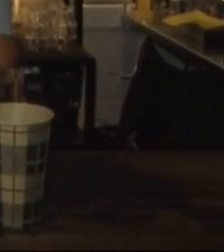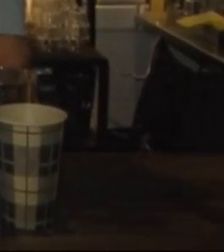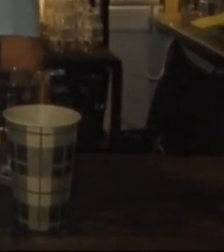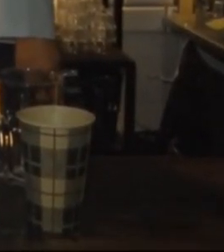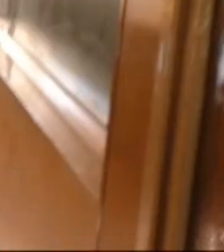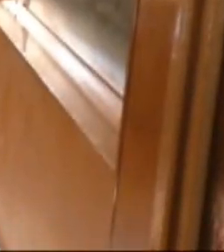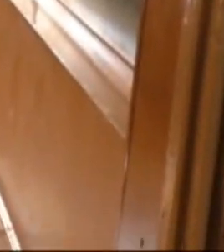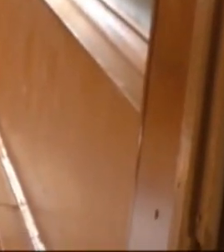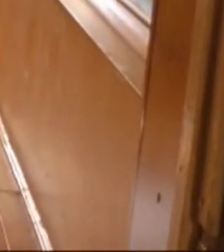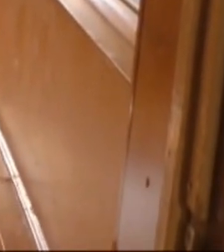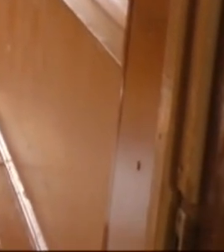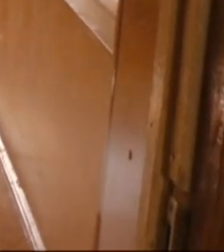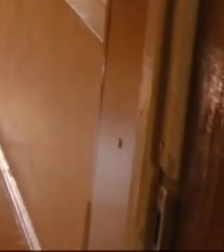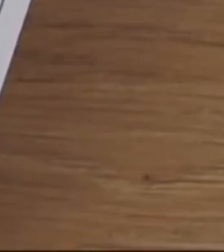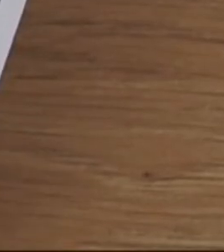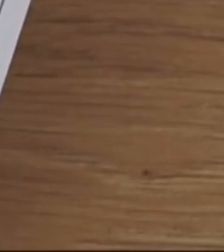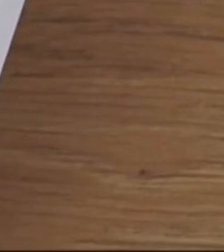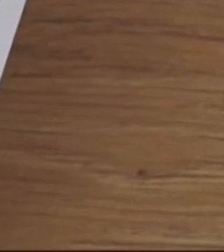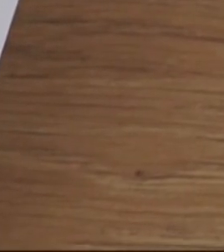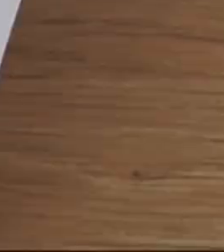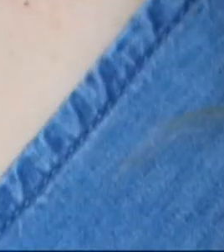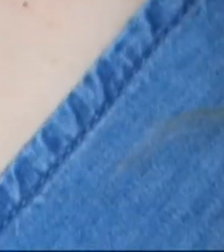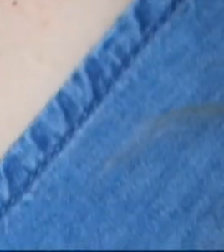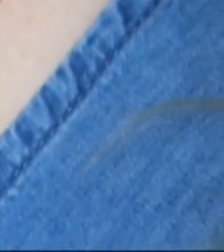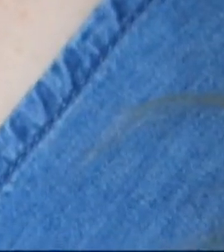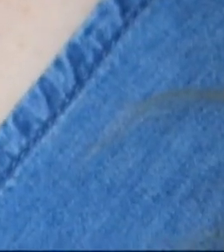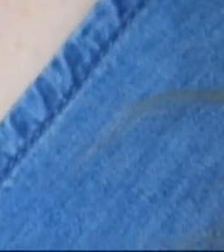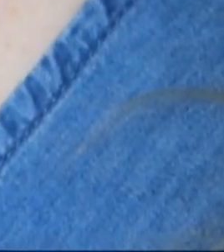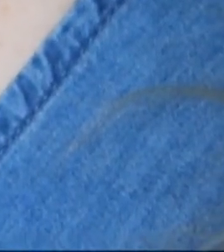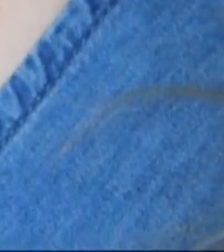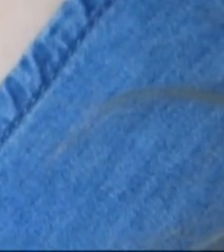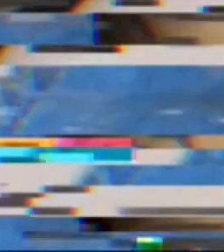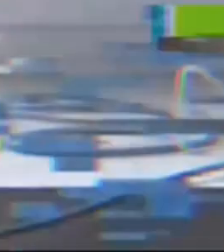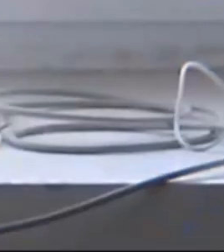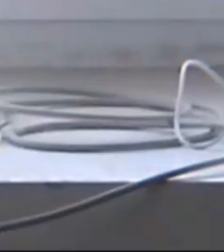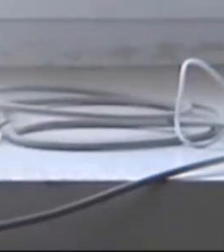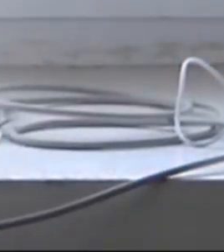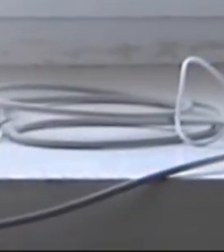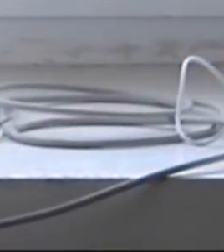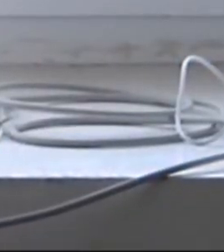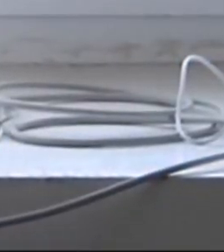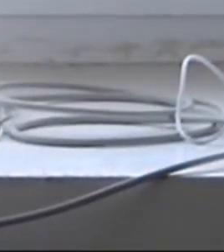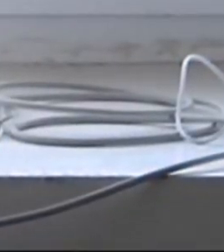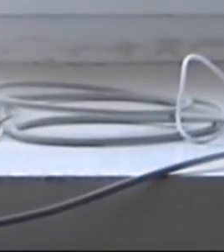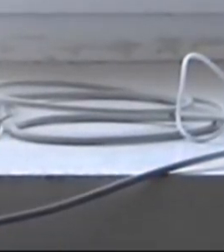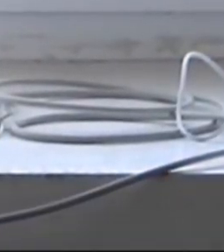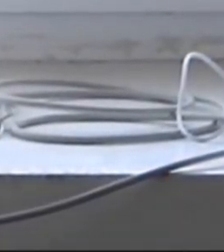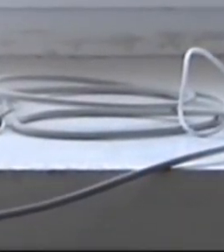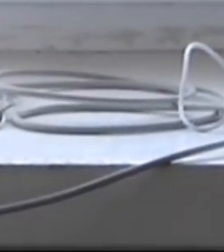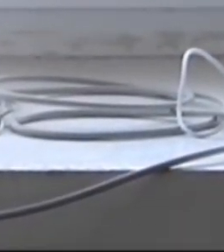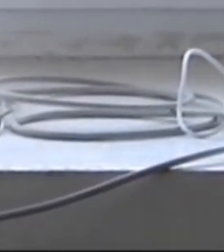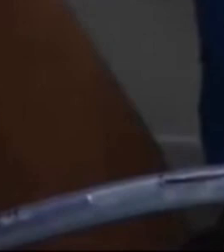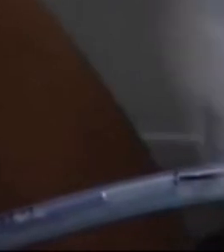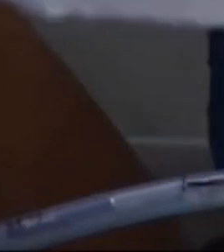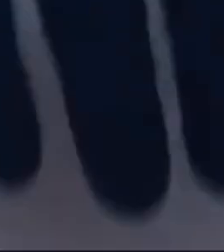адаптовуватись. Дистанційне навчання, ковідні сертифікати та вакцинація – на противагу переповненим лікарням і десяткам